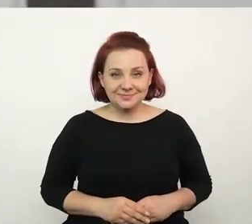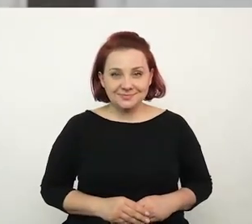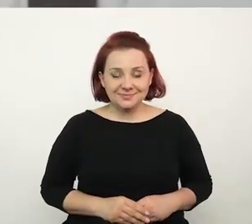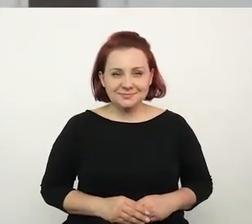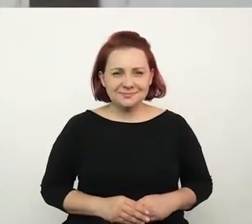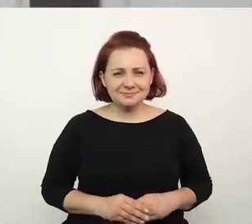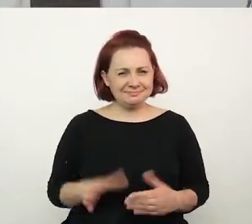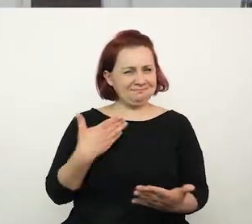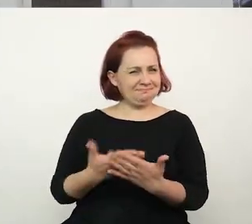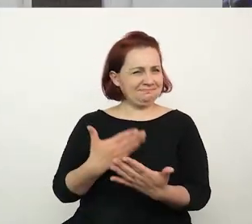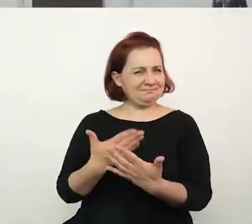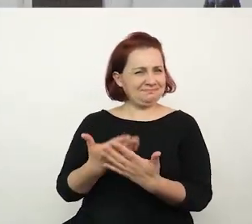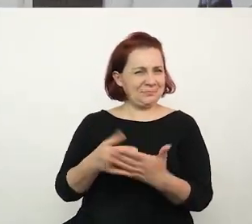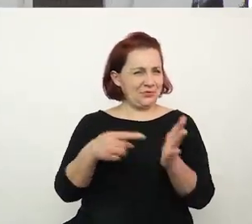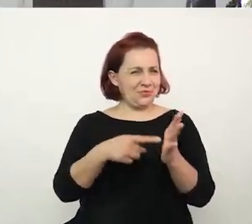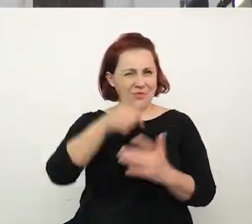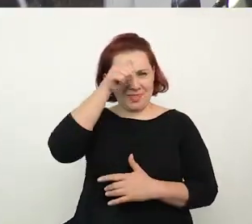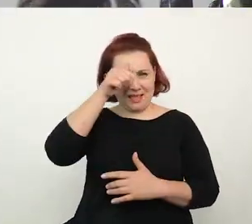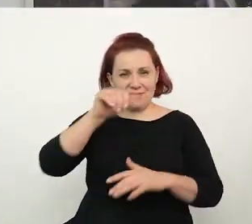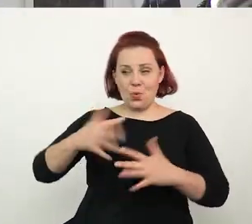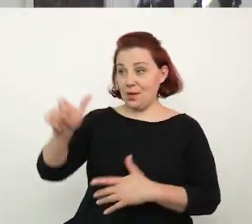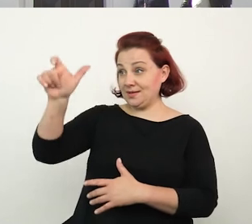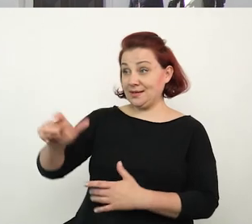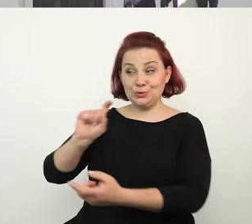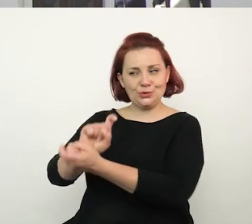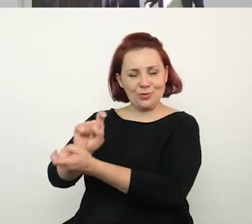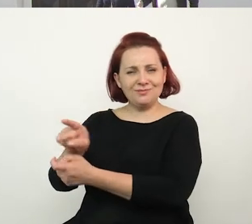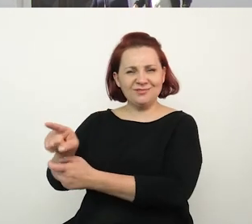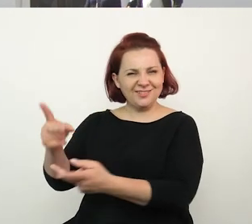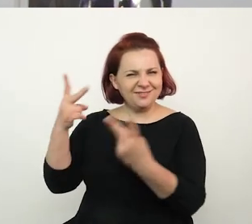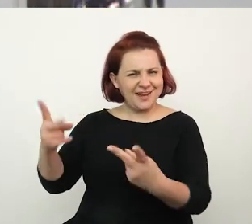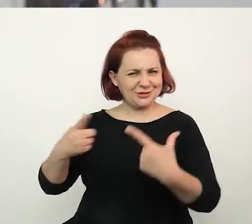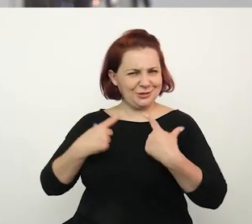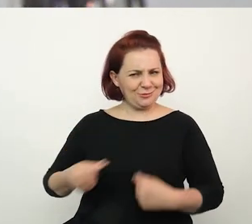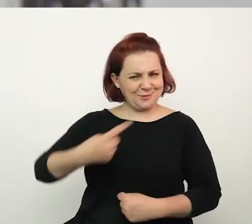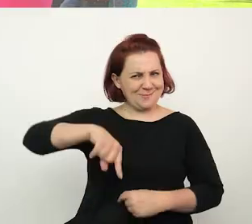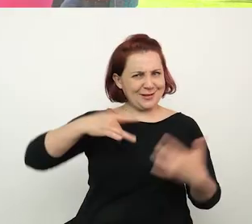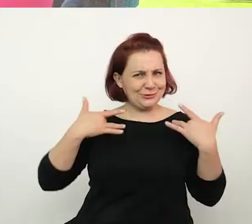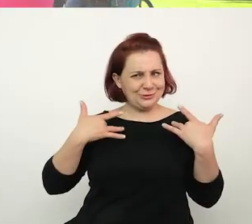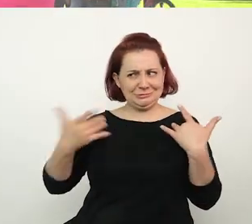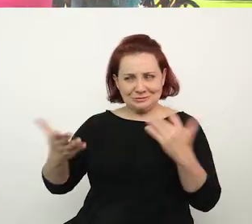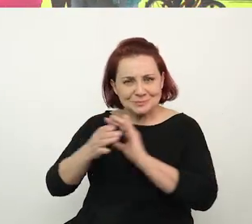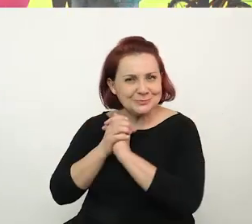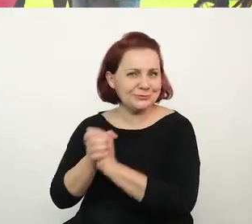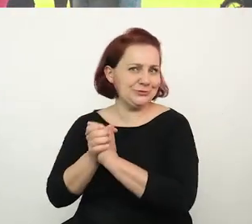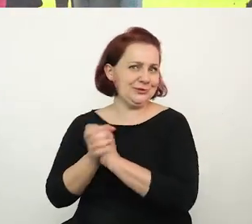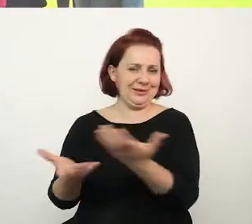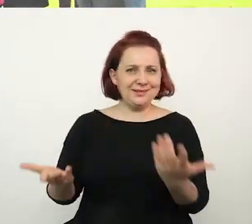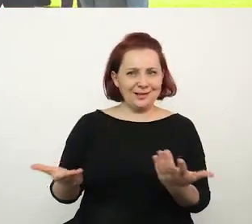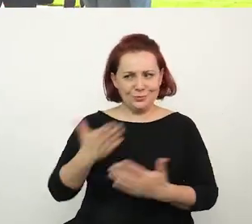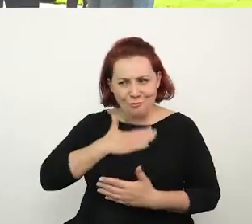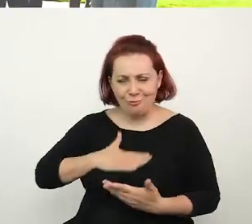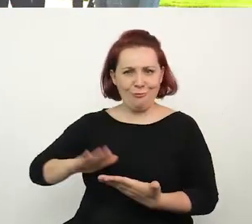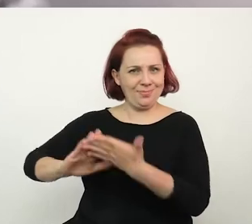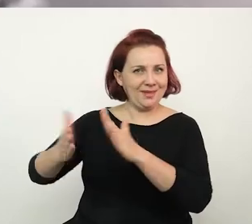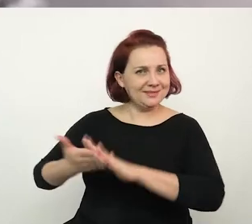Dlaczego po sąsiedzku? Sąsiad to jest taka figura ważna w naszym życiu. Z sąsiadem się przyjaźnimy, z sąsiadem się